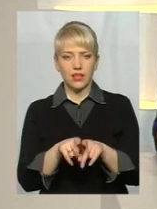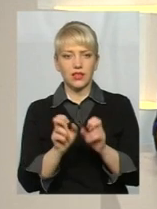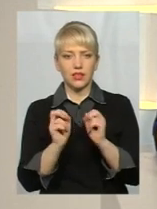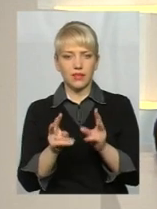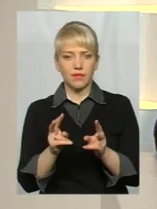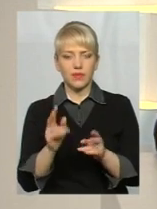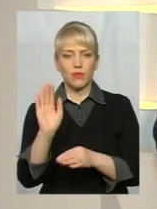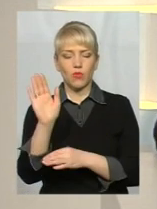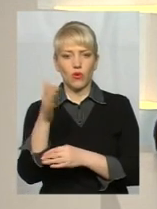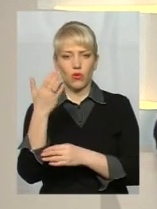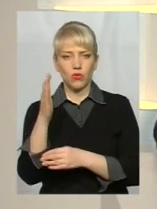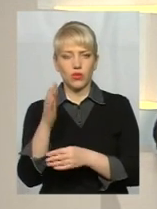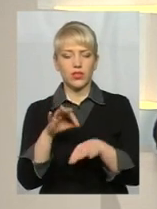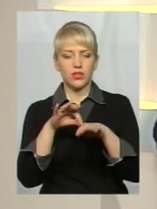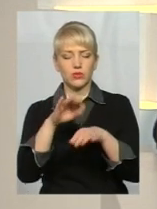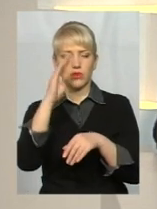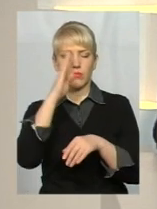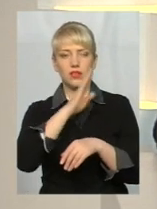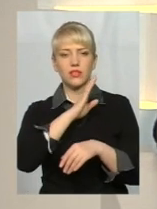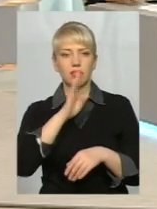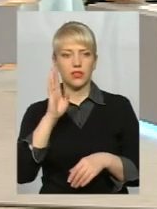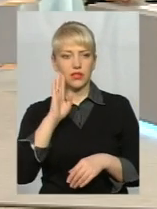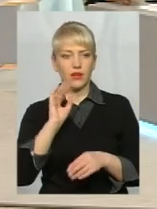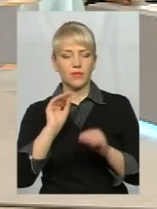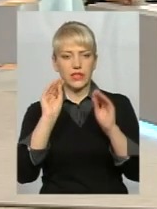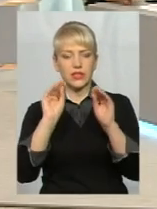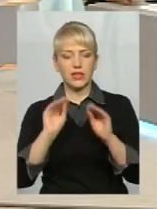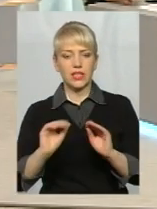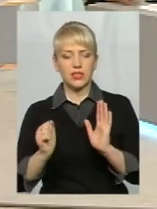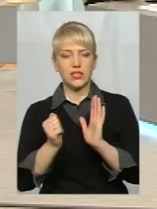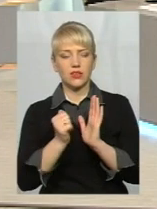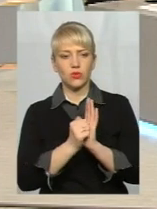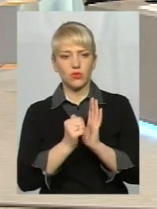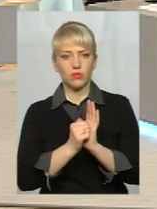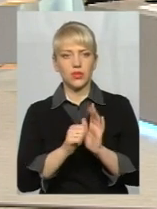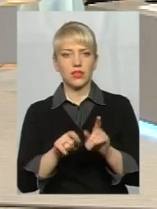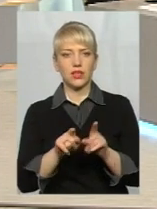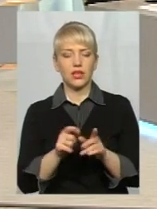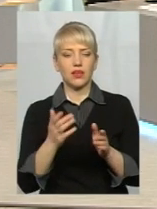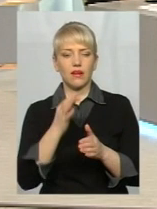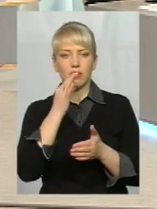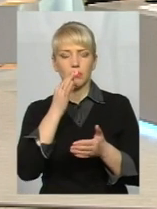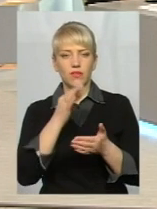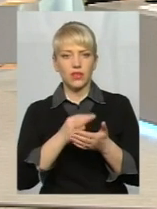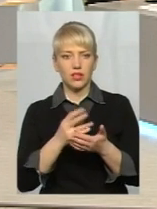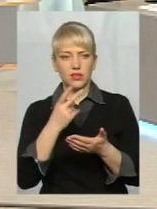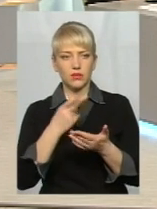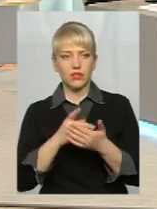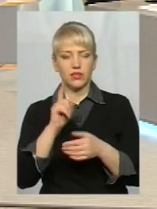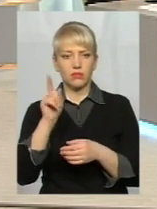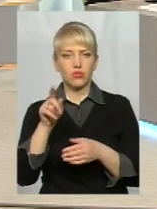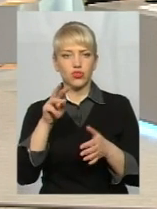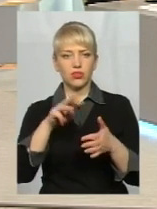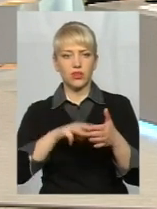батьки? І складаються відповідні документи також. А яка відповідальність там передбачається? Там штраф.